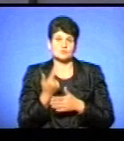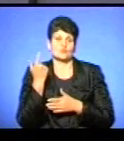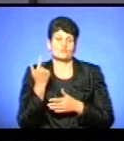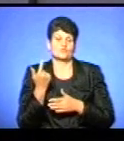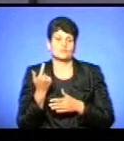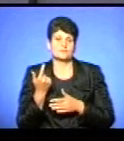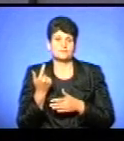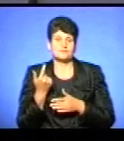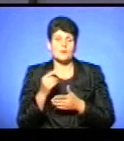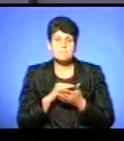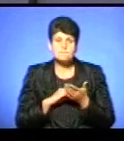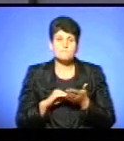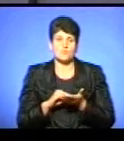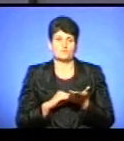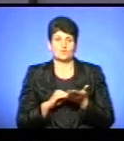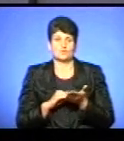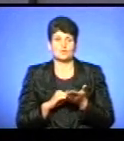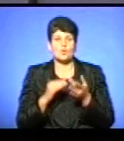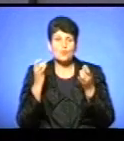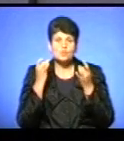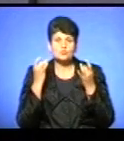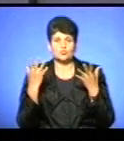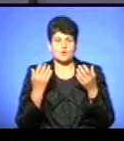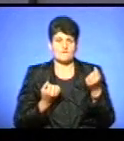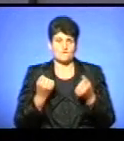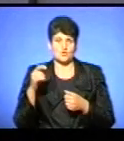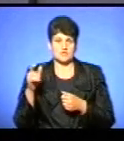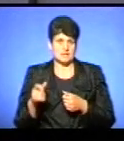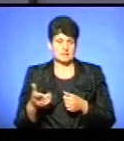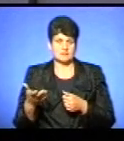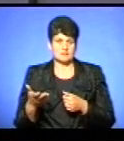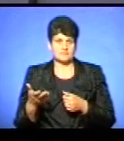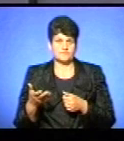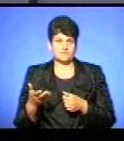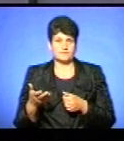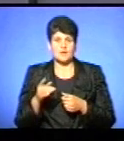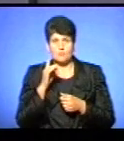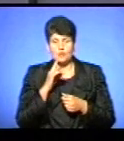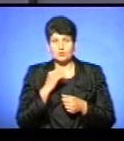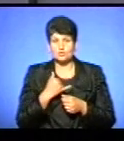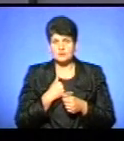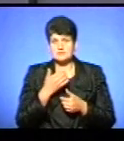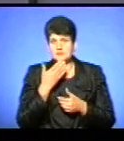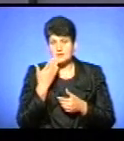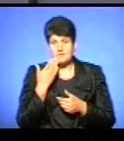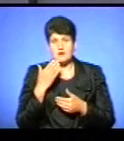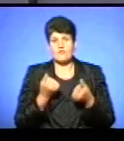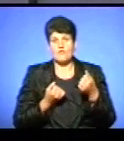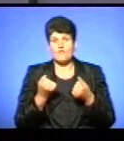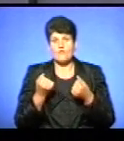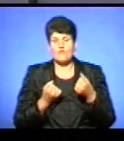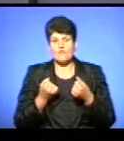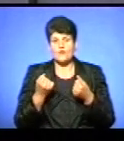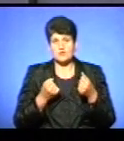повторююся за культуру водіїв. Поки в нас не появиться водія культура, щоб він